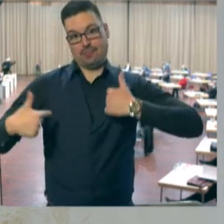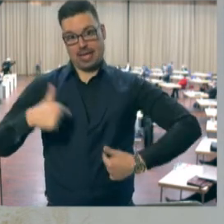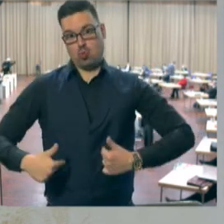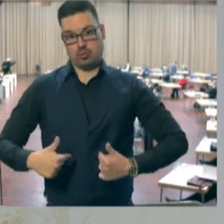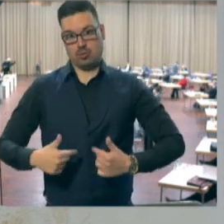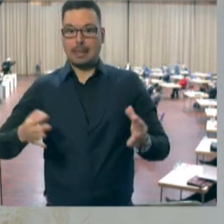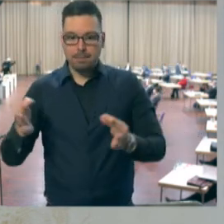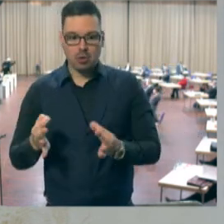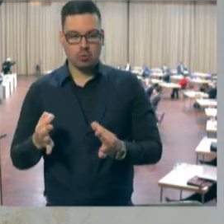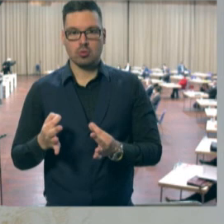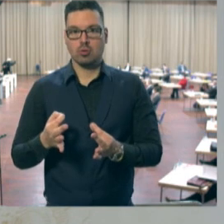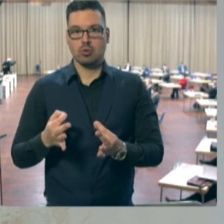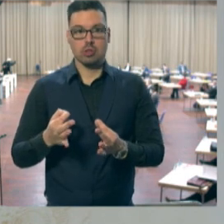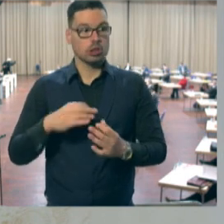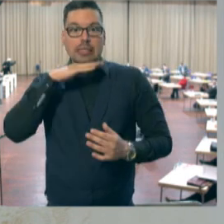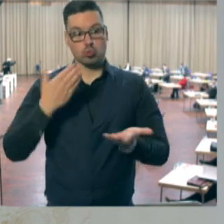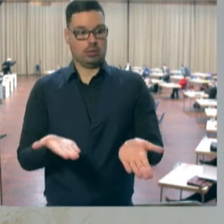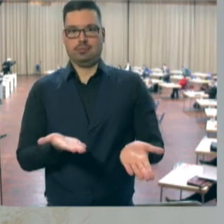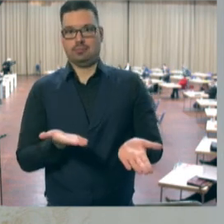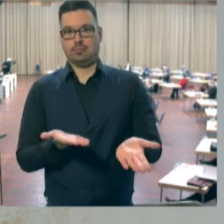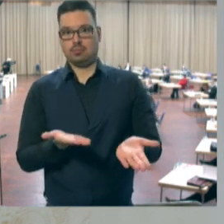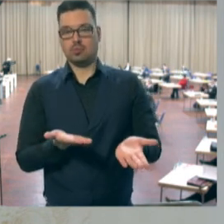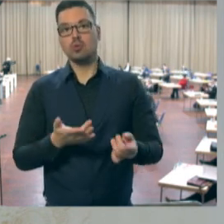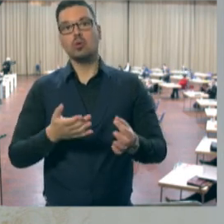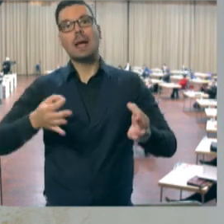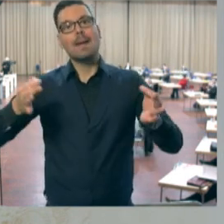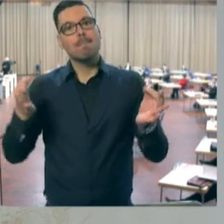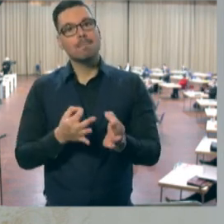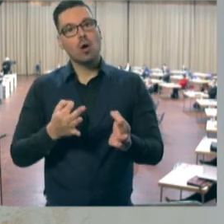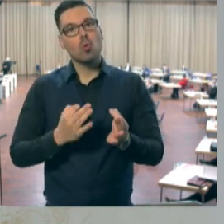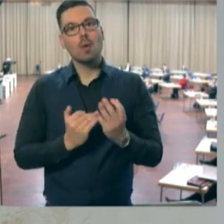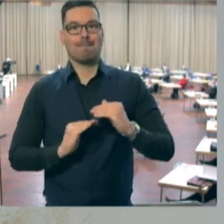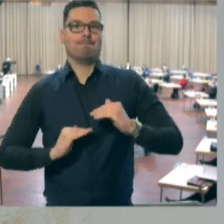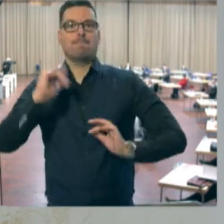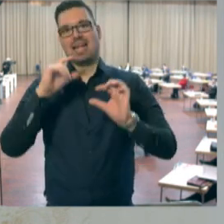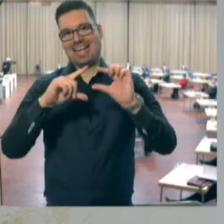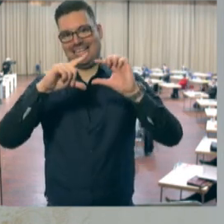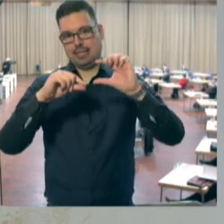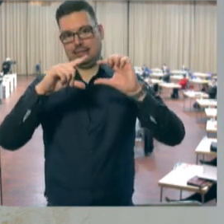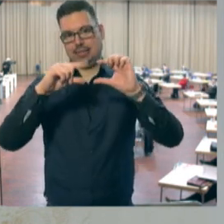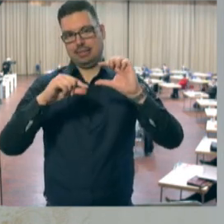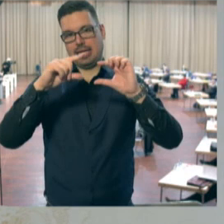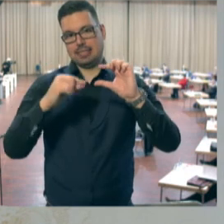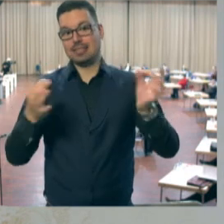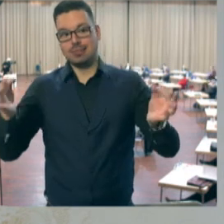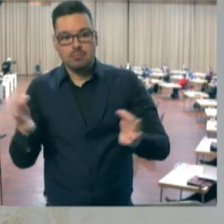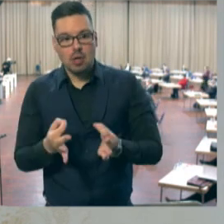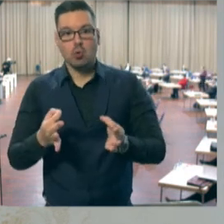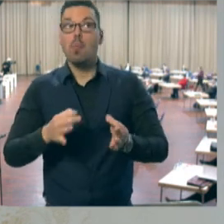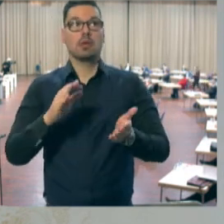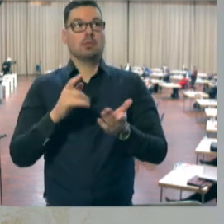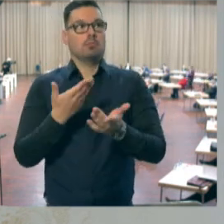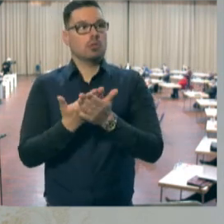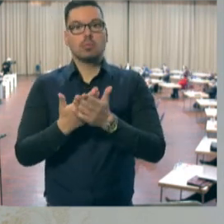Das haben wir auch noch nicht ausreichend. Und wir brauchen mehr Evidenz für die Langzeiteffizienz, also ob sie wirklich